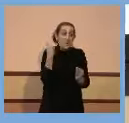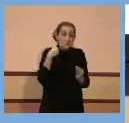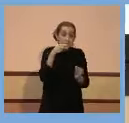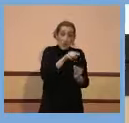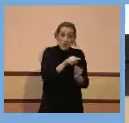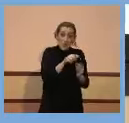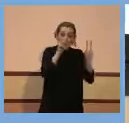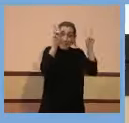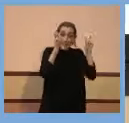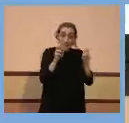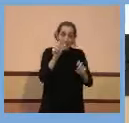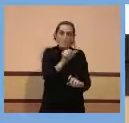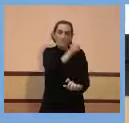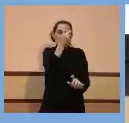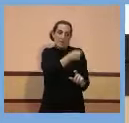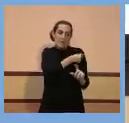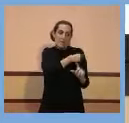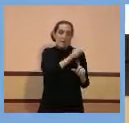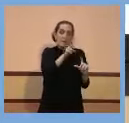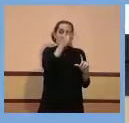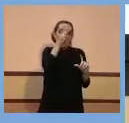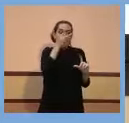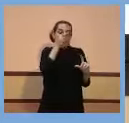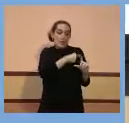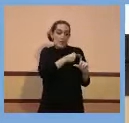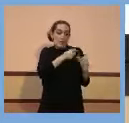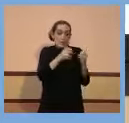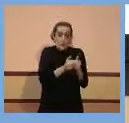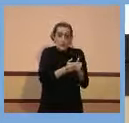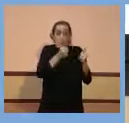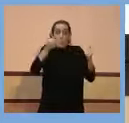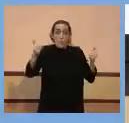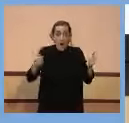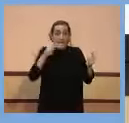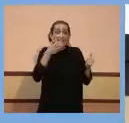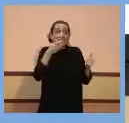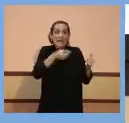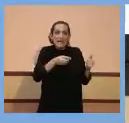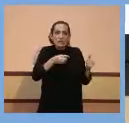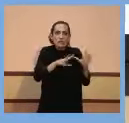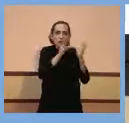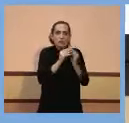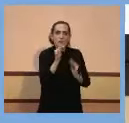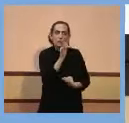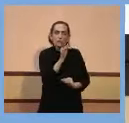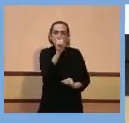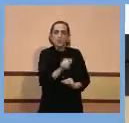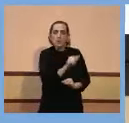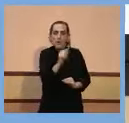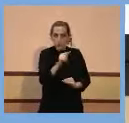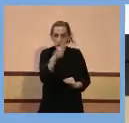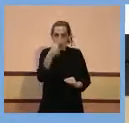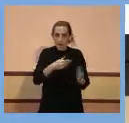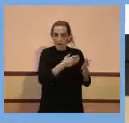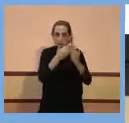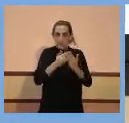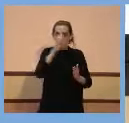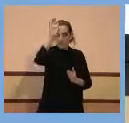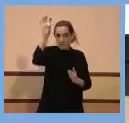aquest allargament entre intèrvals o d'allargament de l'interval entre dosis.